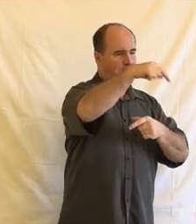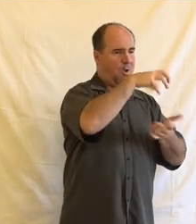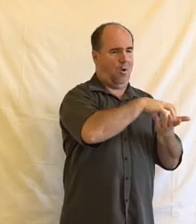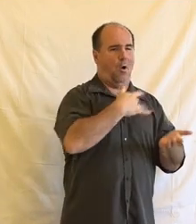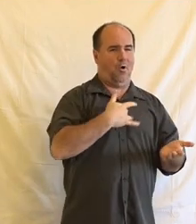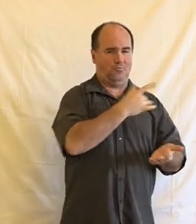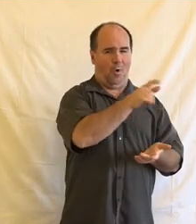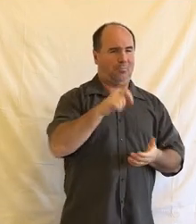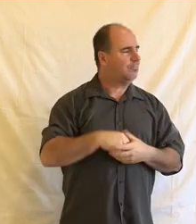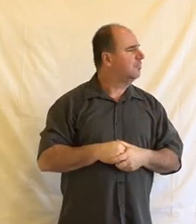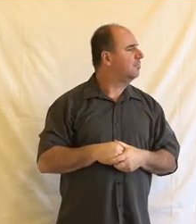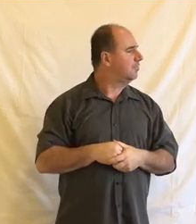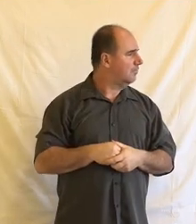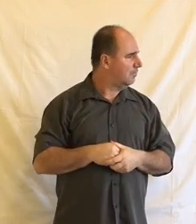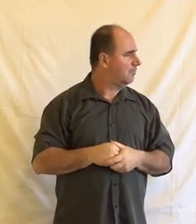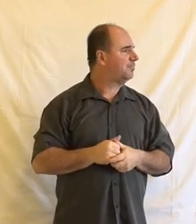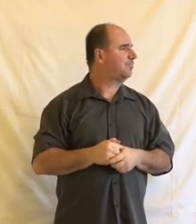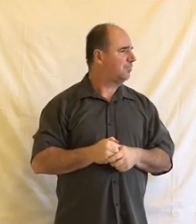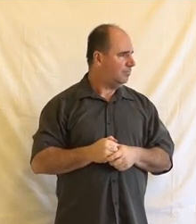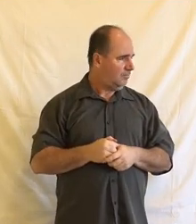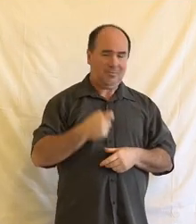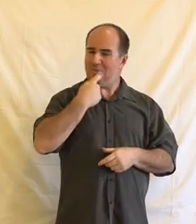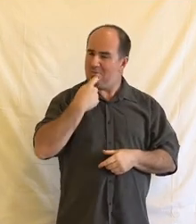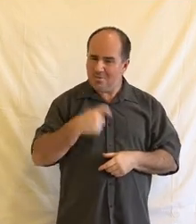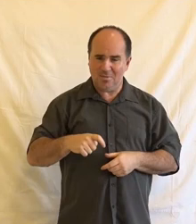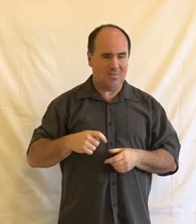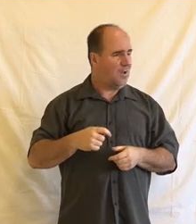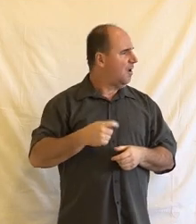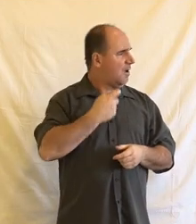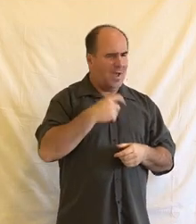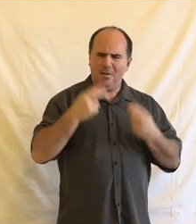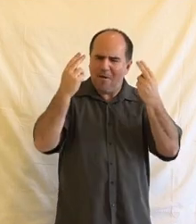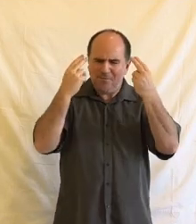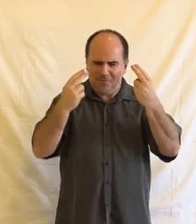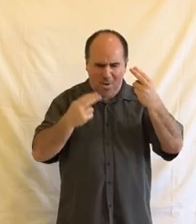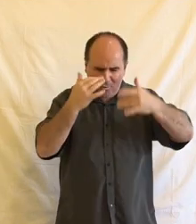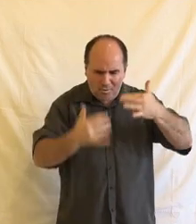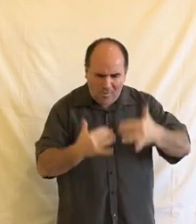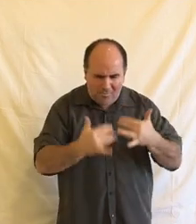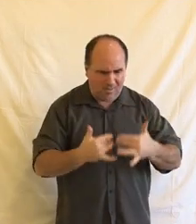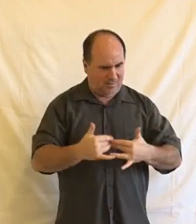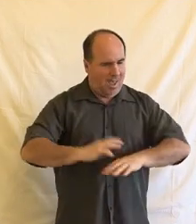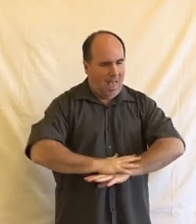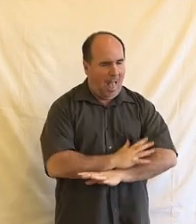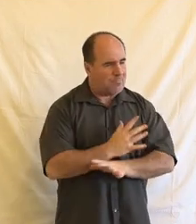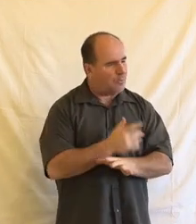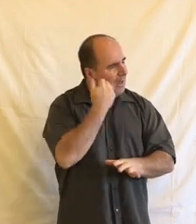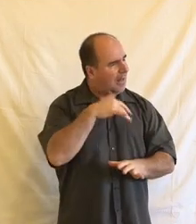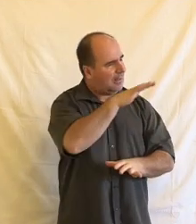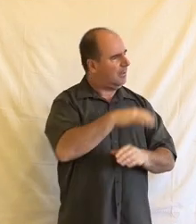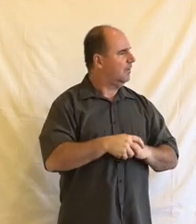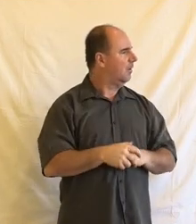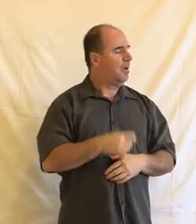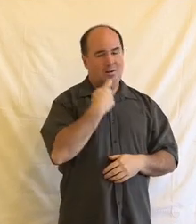nechceme například vyhodnocovat emoce lidí v reálném čase nějakými biometrickými způsoby, nechceme nějaký social